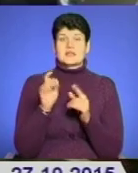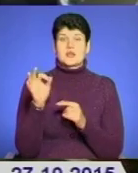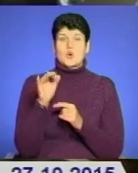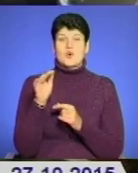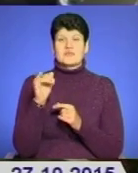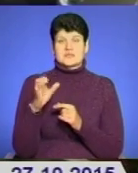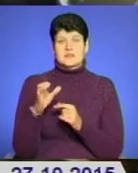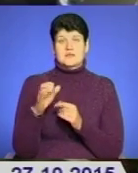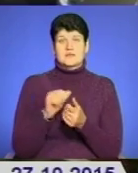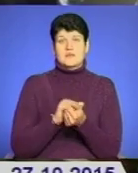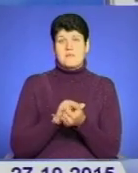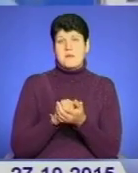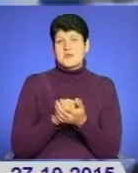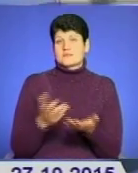папір.